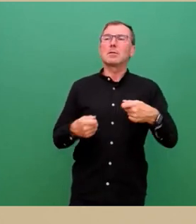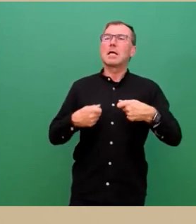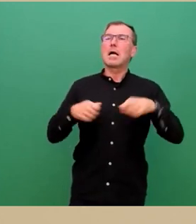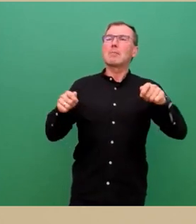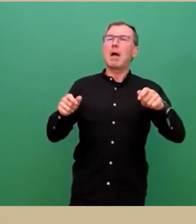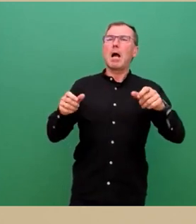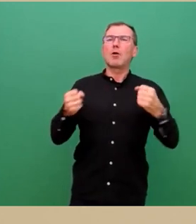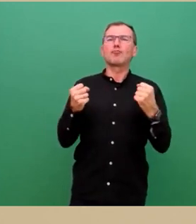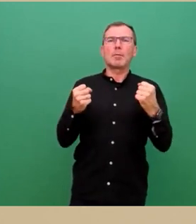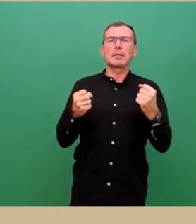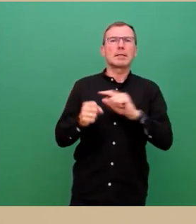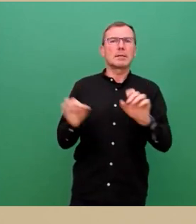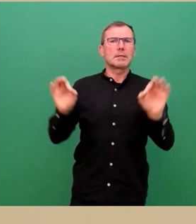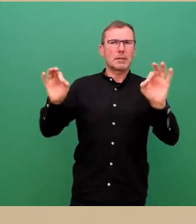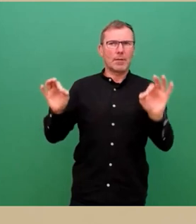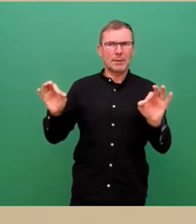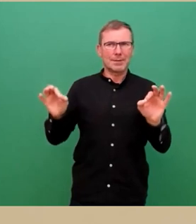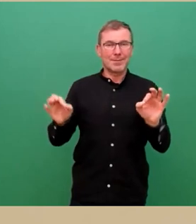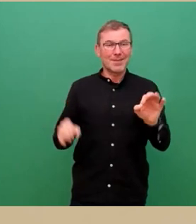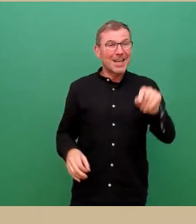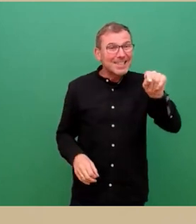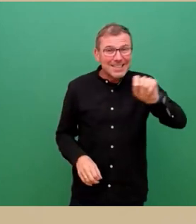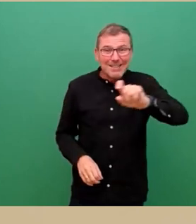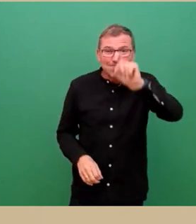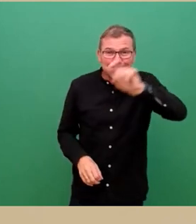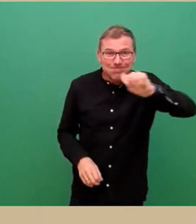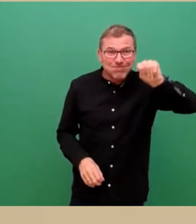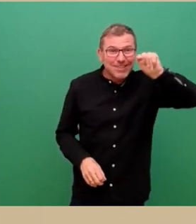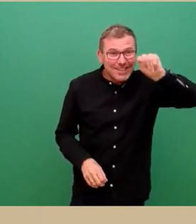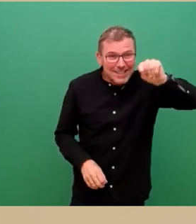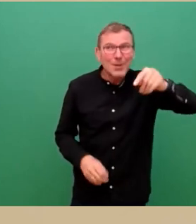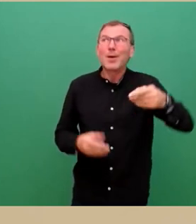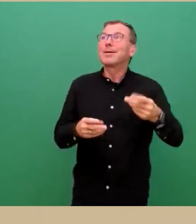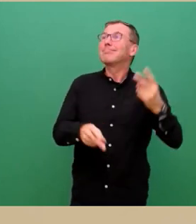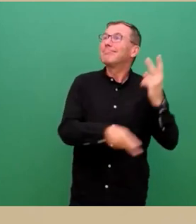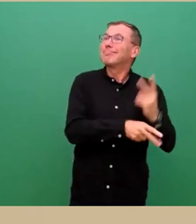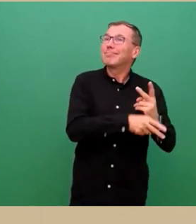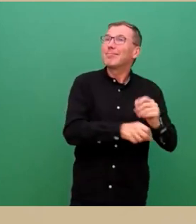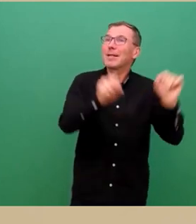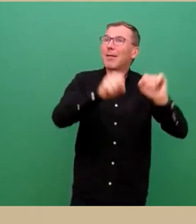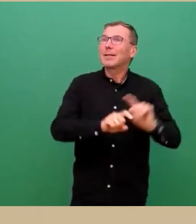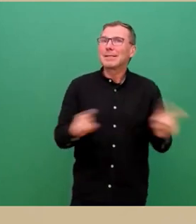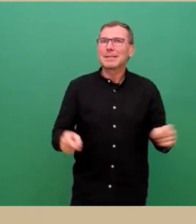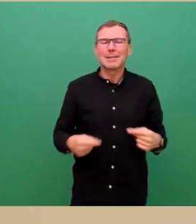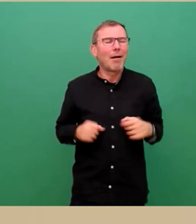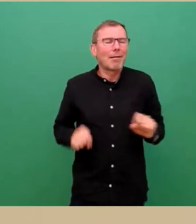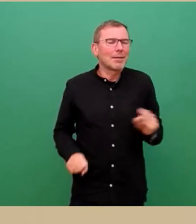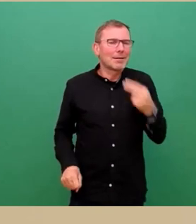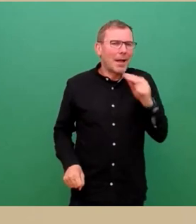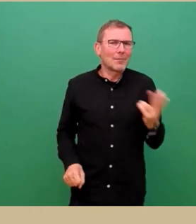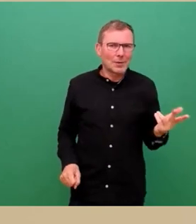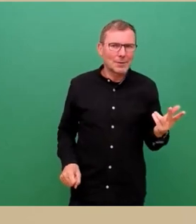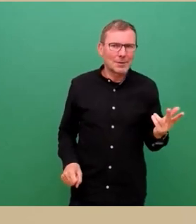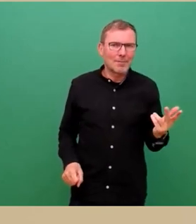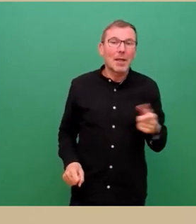Warum jetzt speziell genau dieser Spruch an dieser Stelle nicht gereinigt wurde, kann ich jetzt nicht sagen. Möglicherweise ist er schon in die